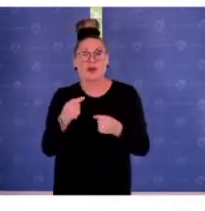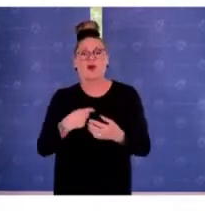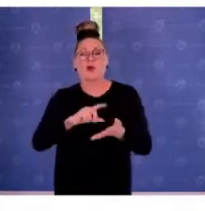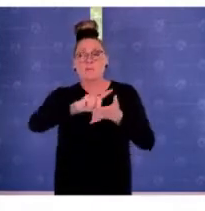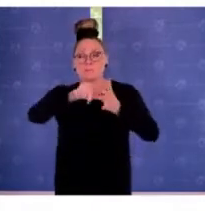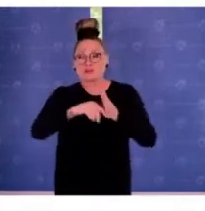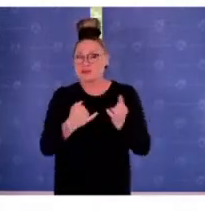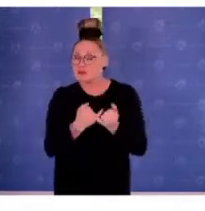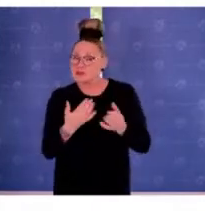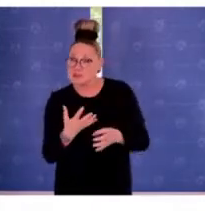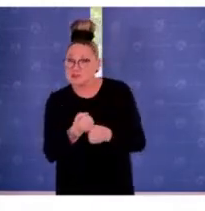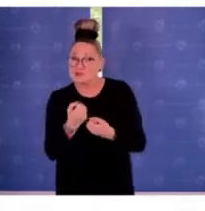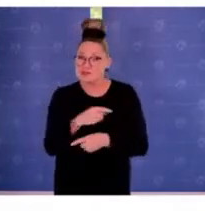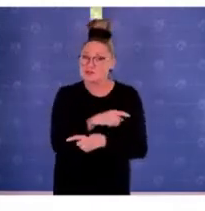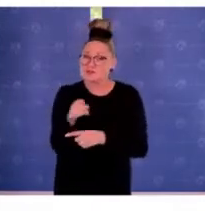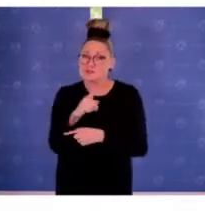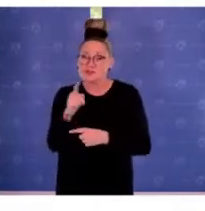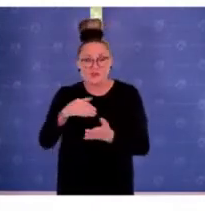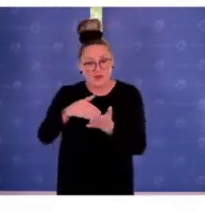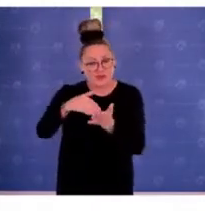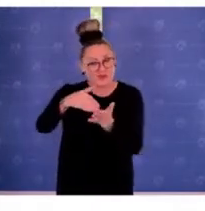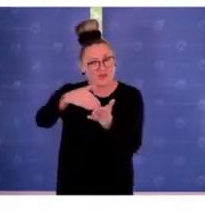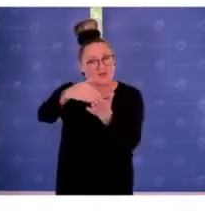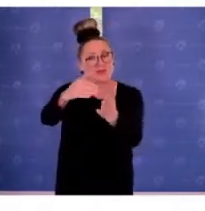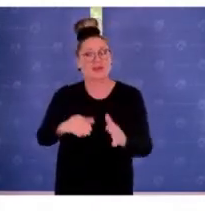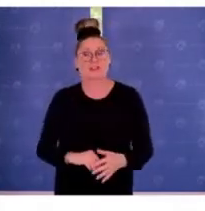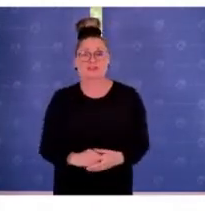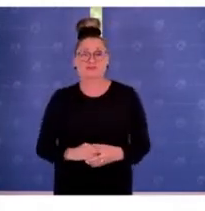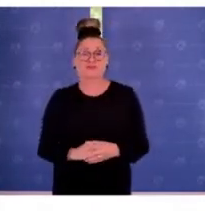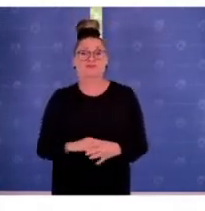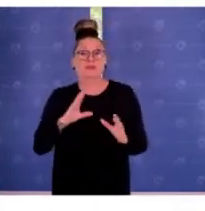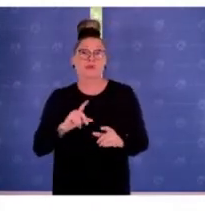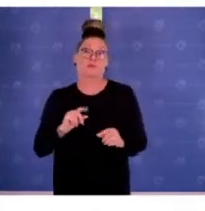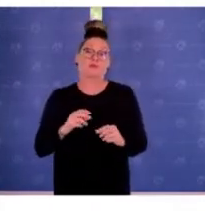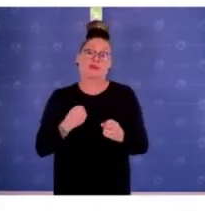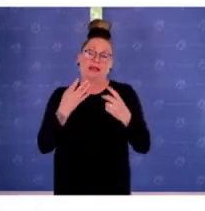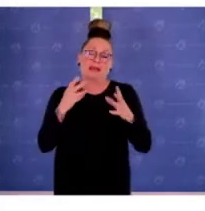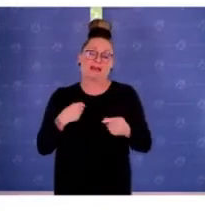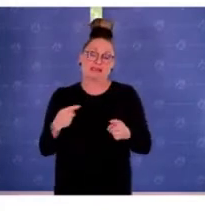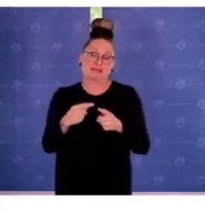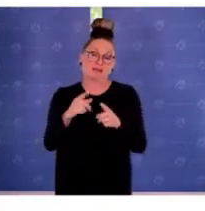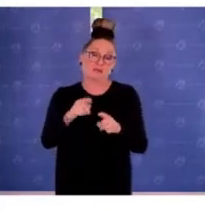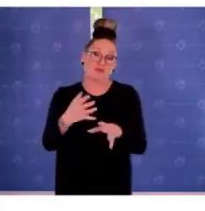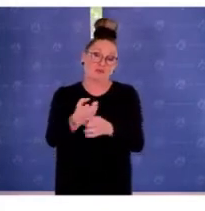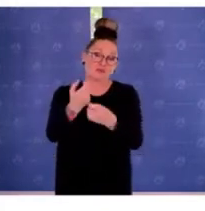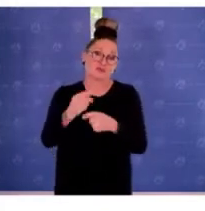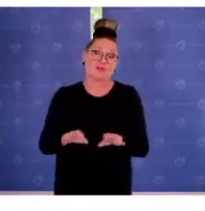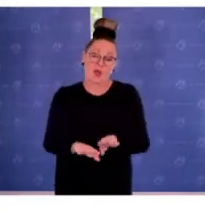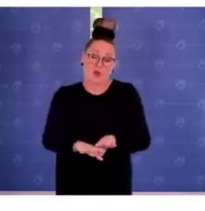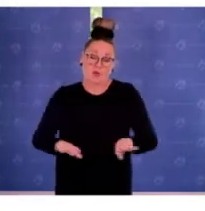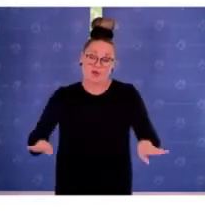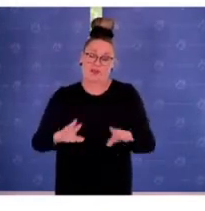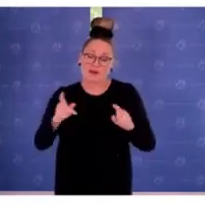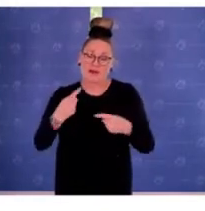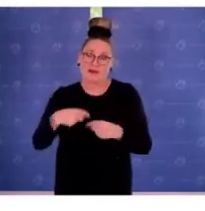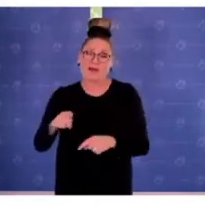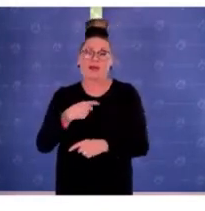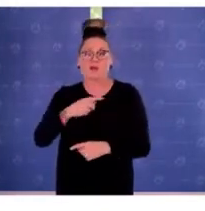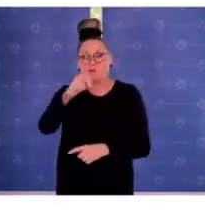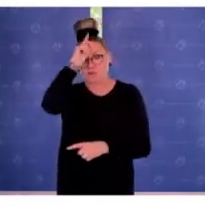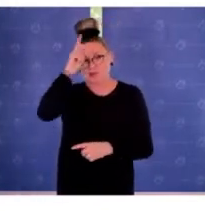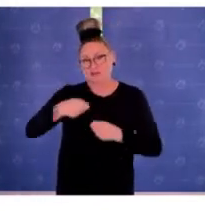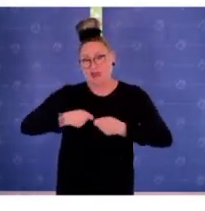sie quasi dementsprechend weiter fortgesetzt werden, weil das Ziel muss natürlich sein, dass am Ende das die Grundlage sämtlichen Polizeihandelns